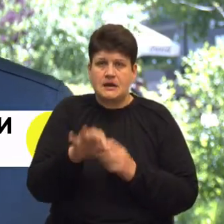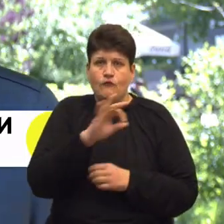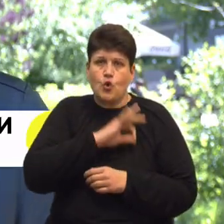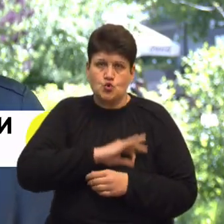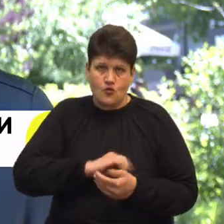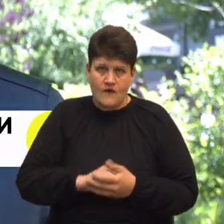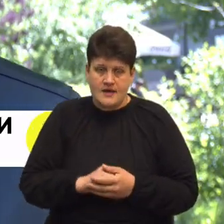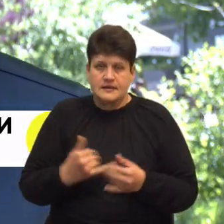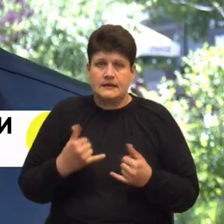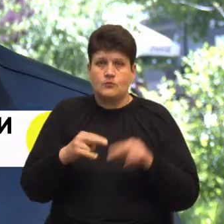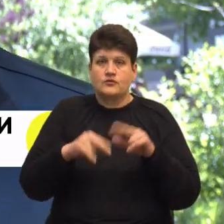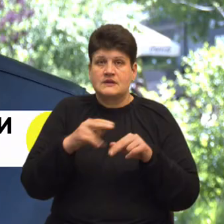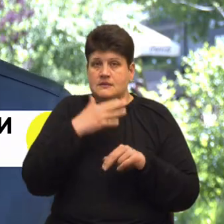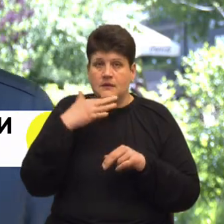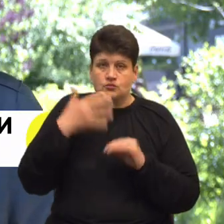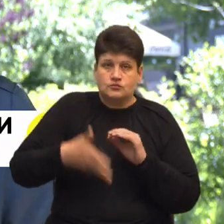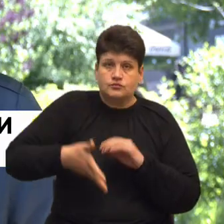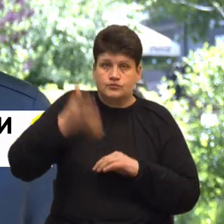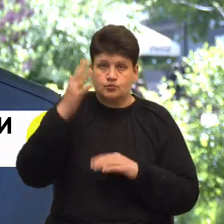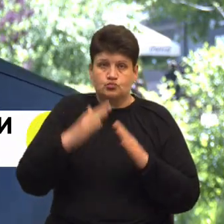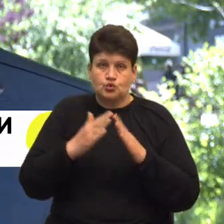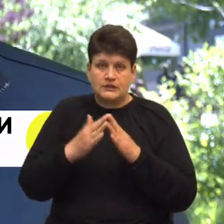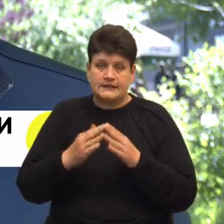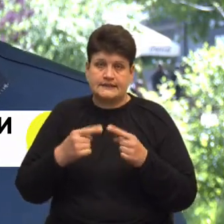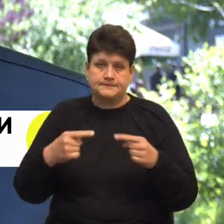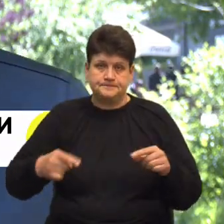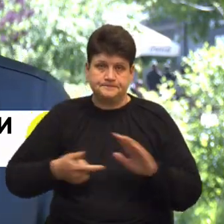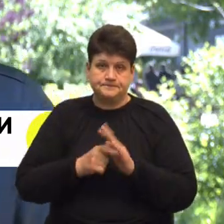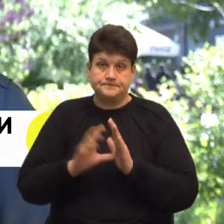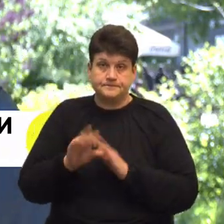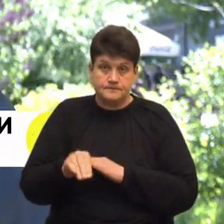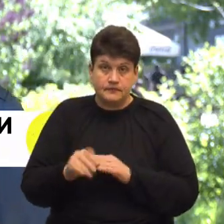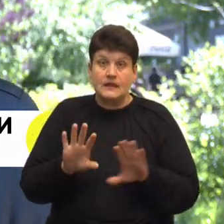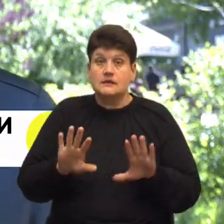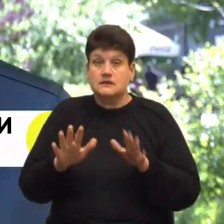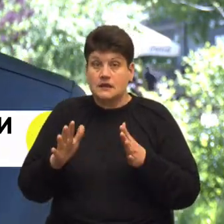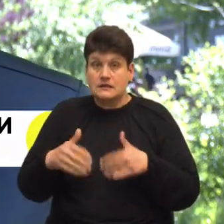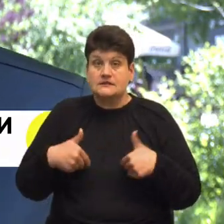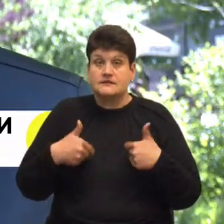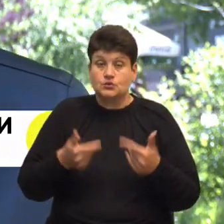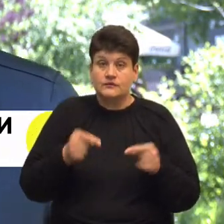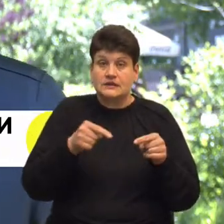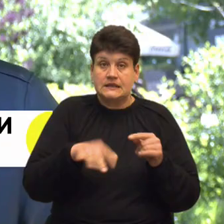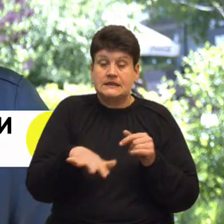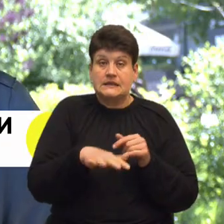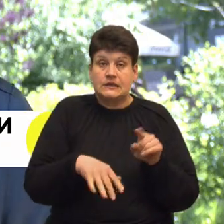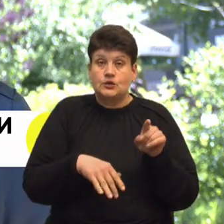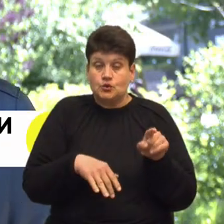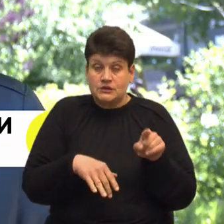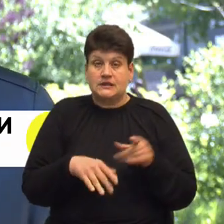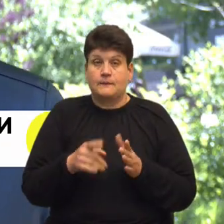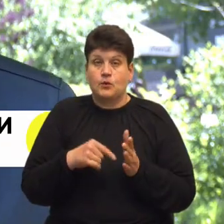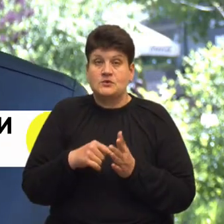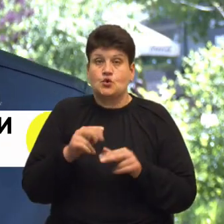для будівництва багатоперехового житлового будинку і вбудованих приміщень. І так сталося, що звернулися вони на ділянку, яка тоді по містобудівній